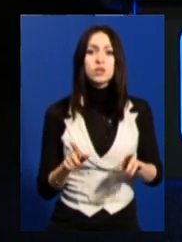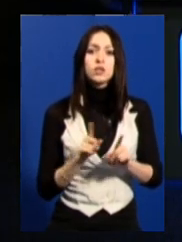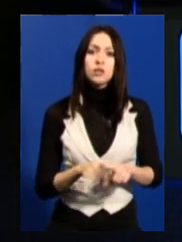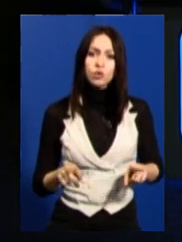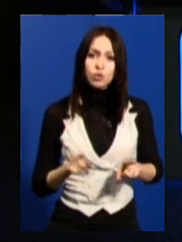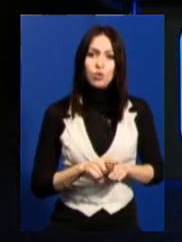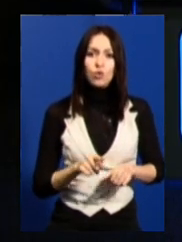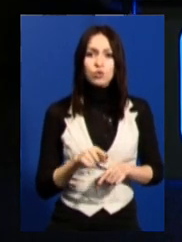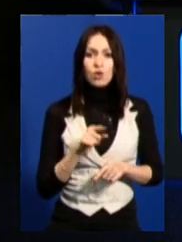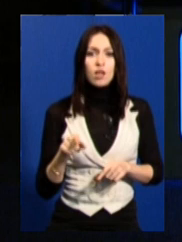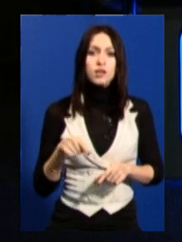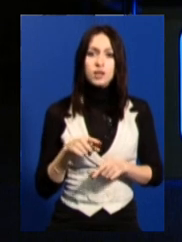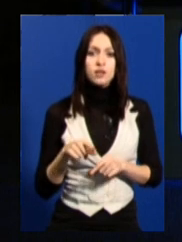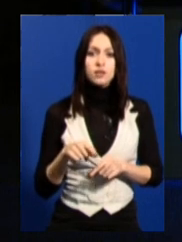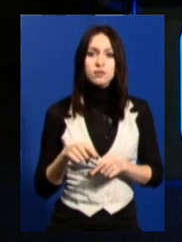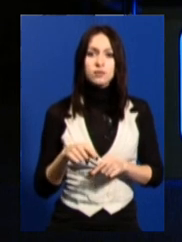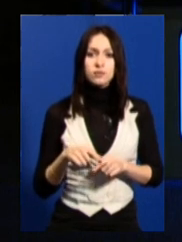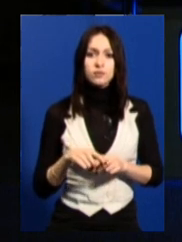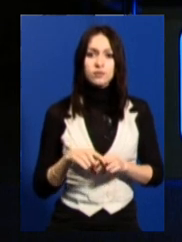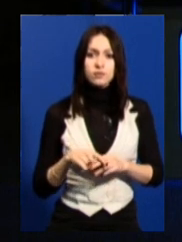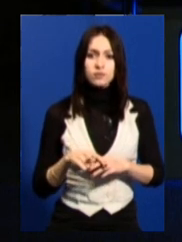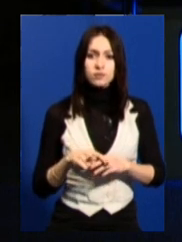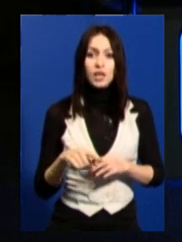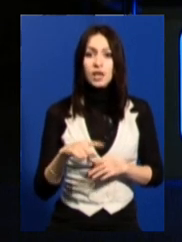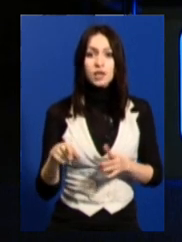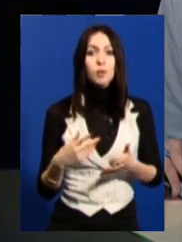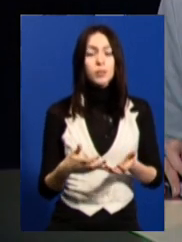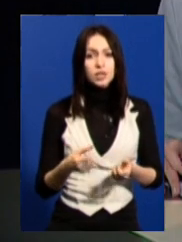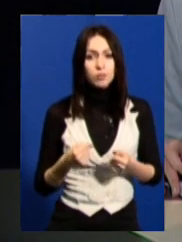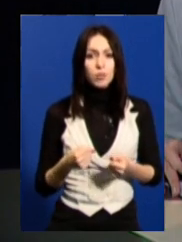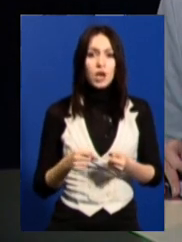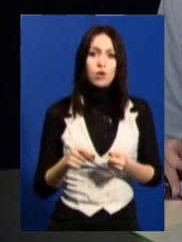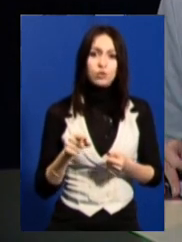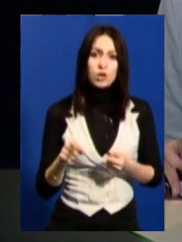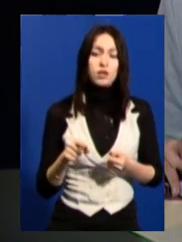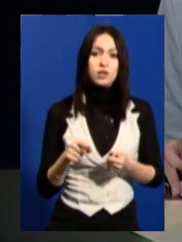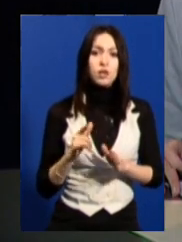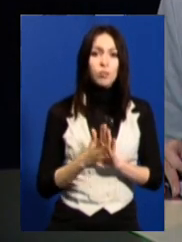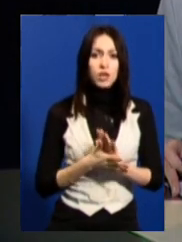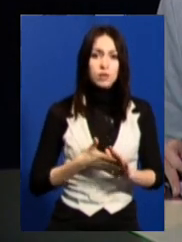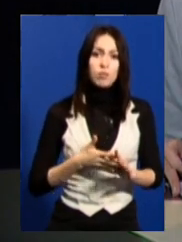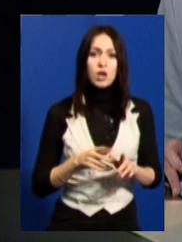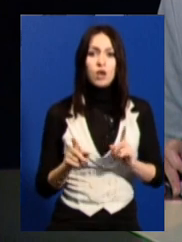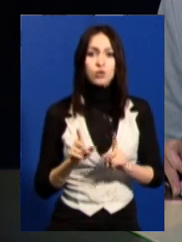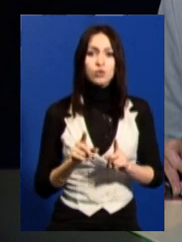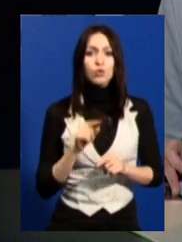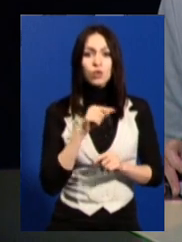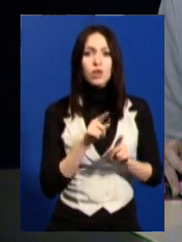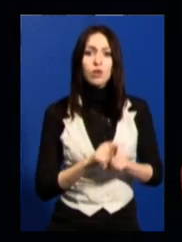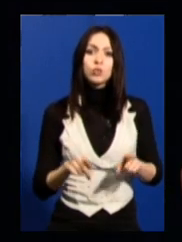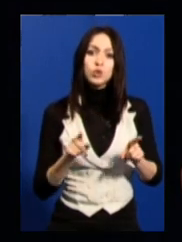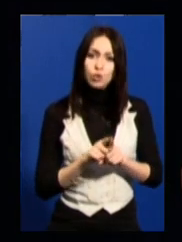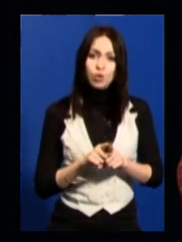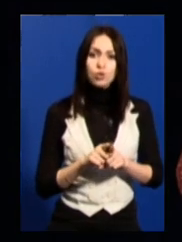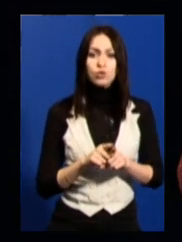їх приймають, вони розуміють, що там теж свої люди,